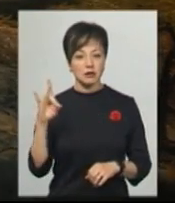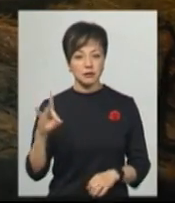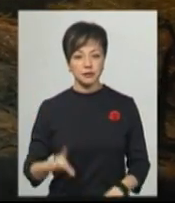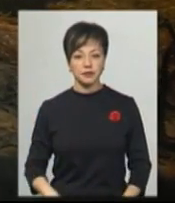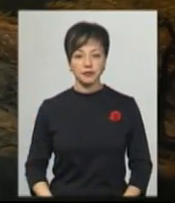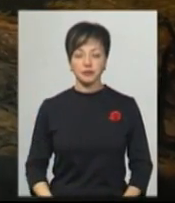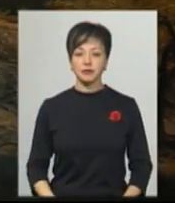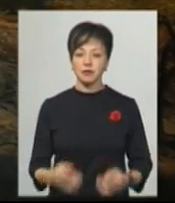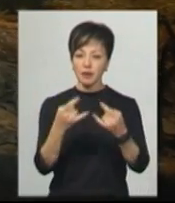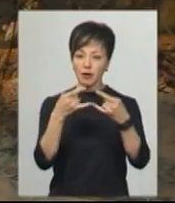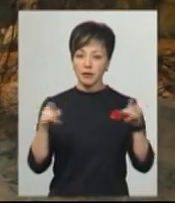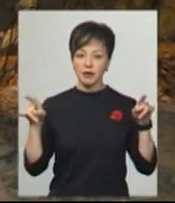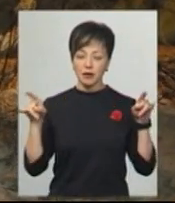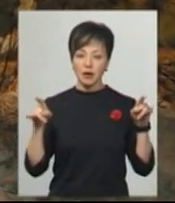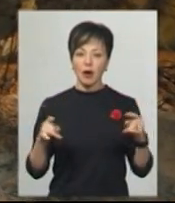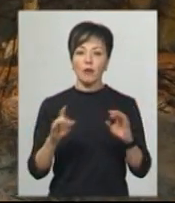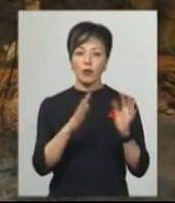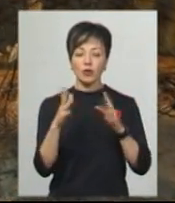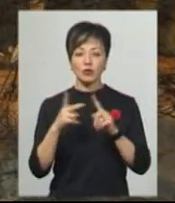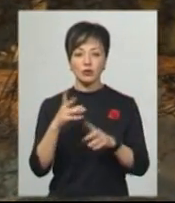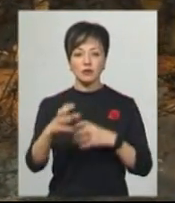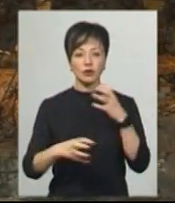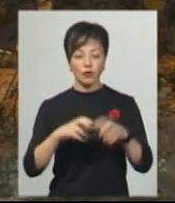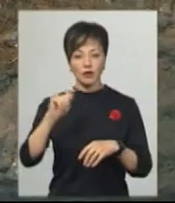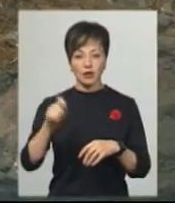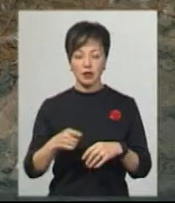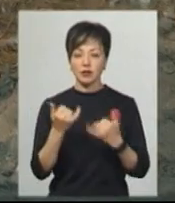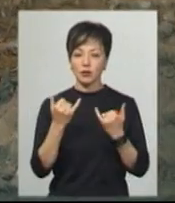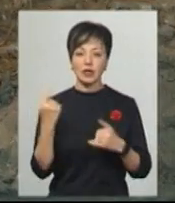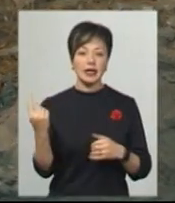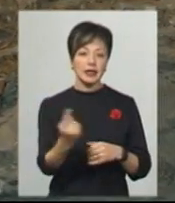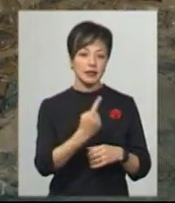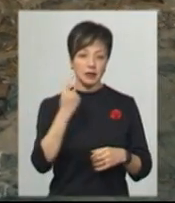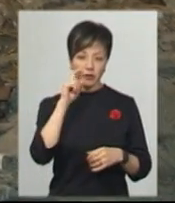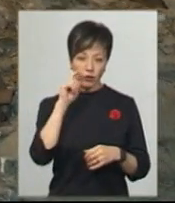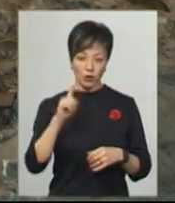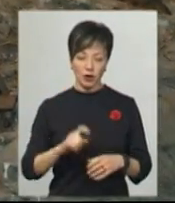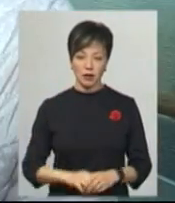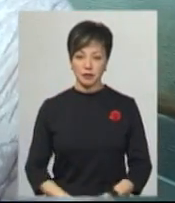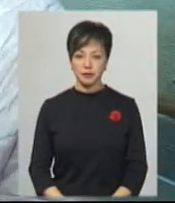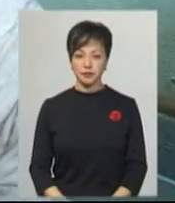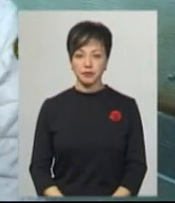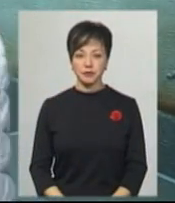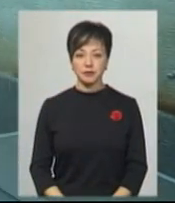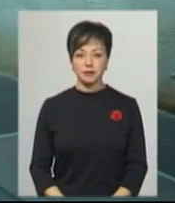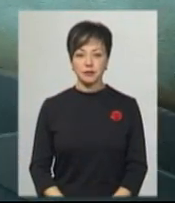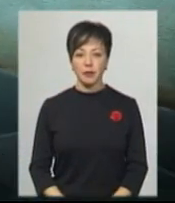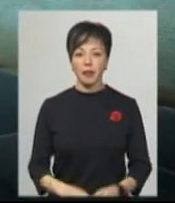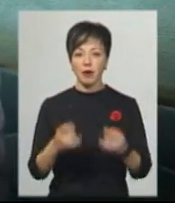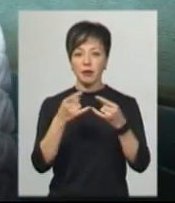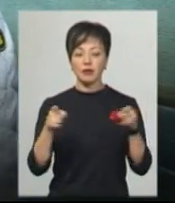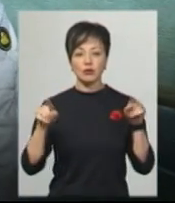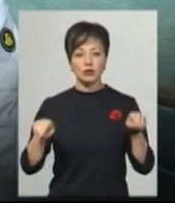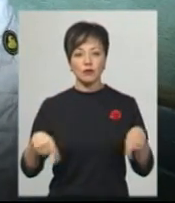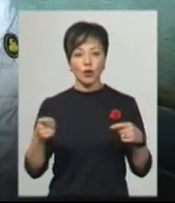Панорама, присвячена подіям Другої світової війни, представлена у Хмельницькому, нині єдина в Україні, додає Світлана Довгань. У панораму створювали